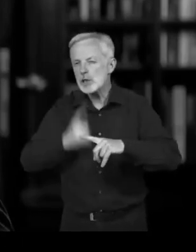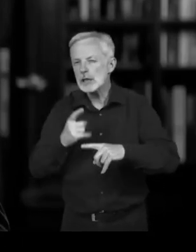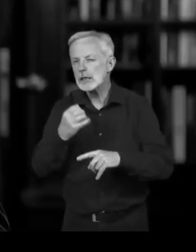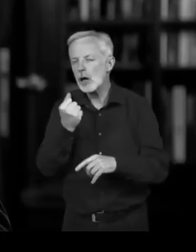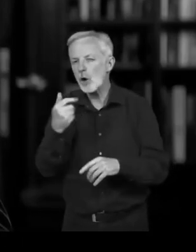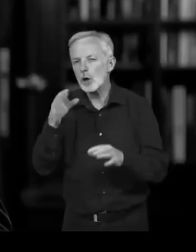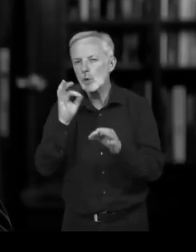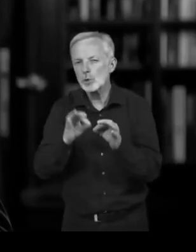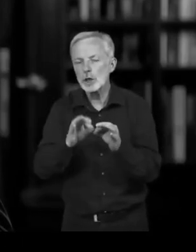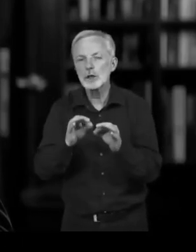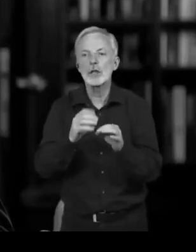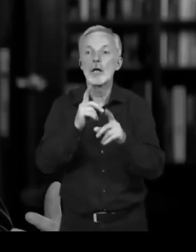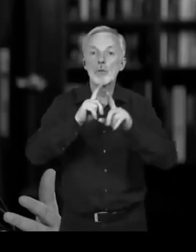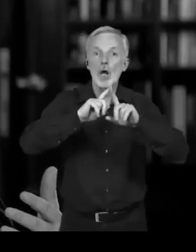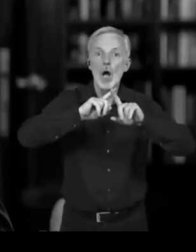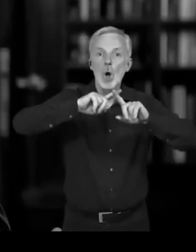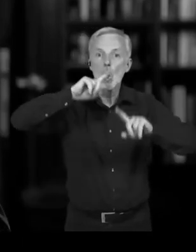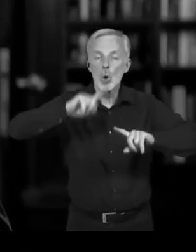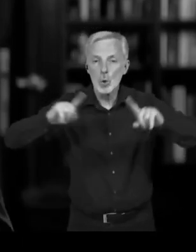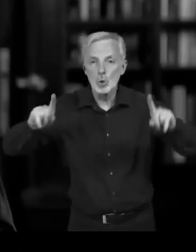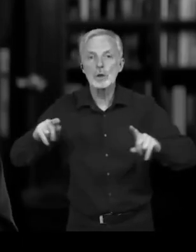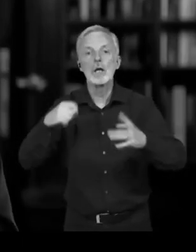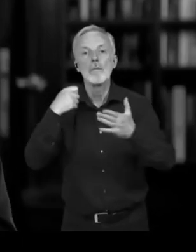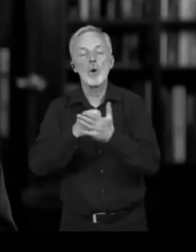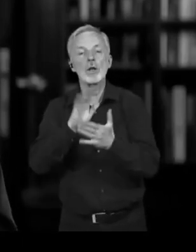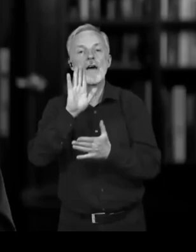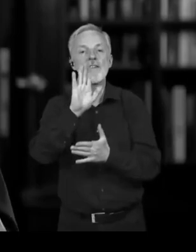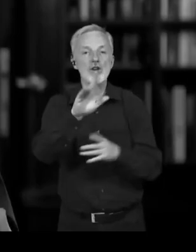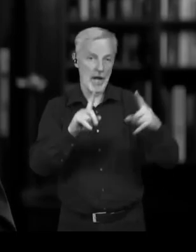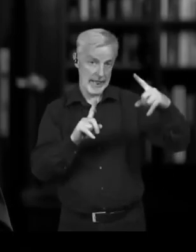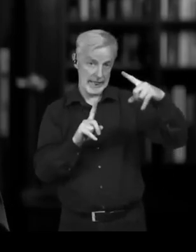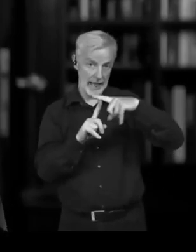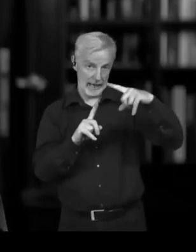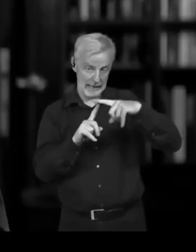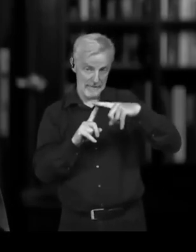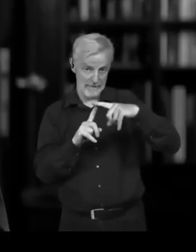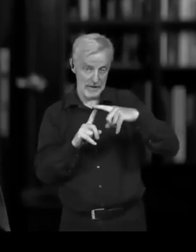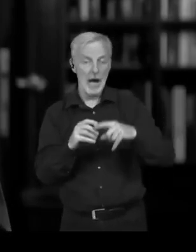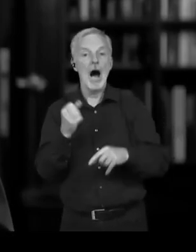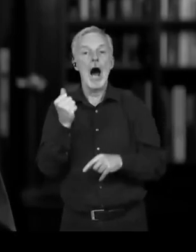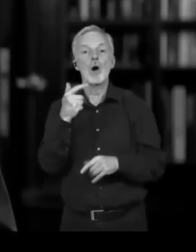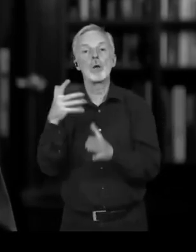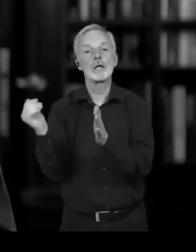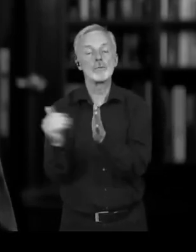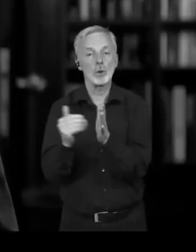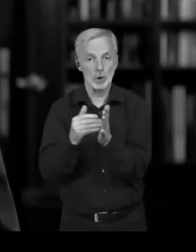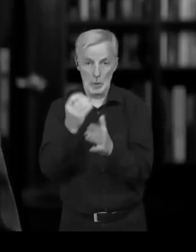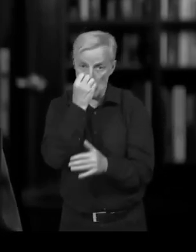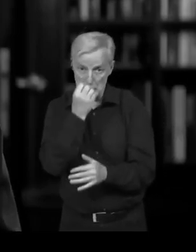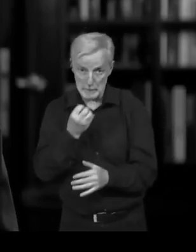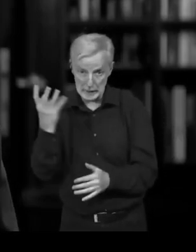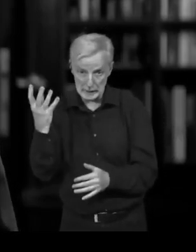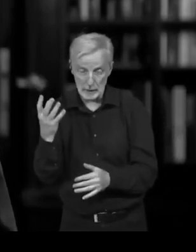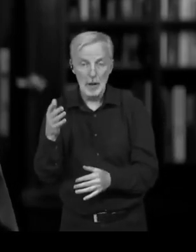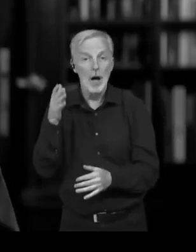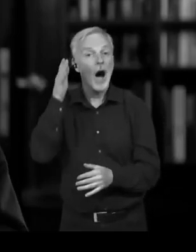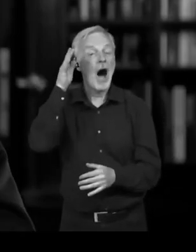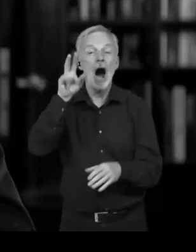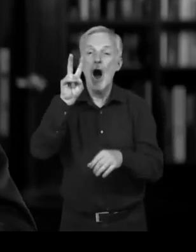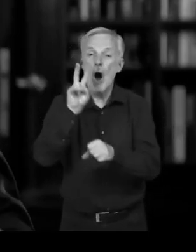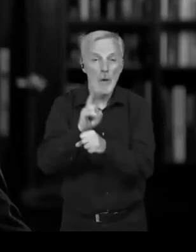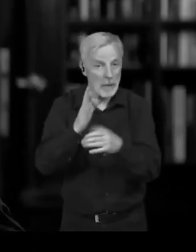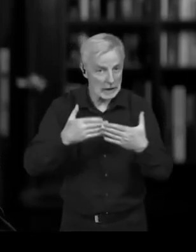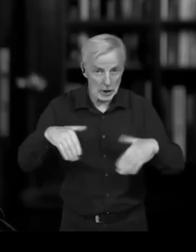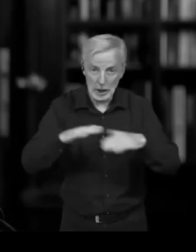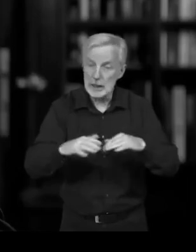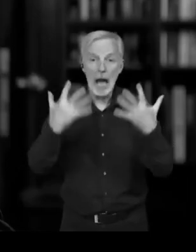poté důchodci, následně mladí lidé bez náměstnání a úplně ve finále lidé, kteří doteďka vydělávali a živořili jak štač, tak ti půjdou do